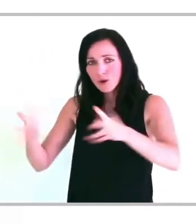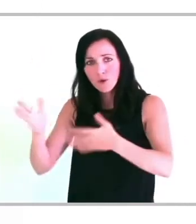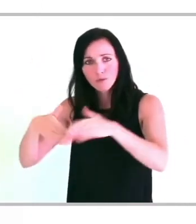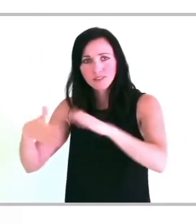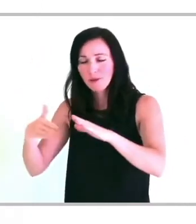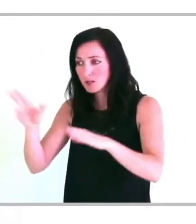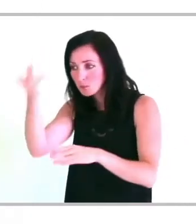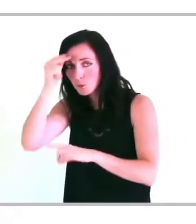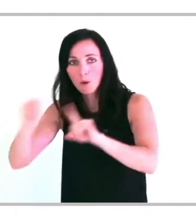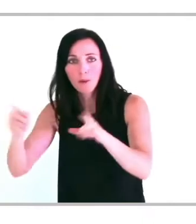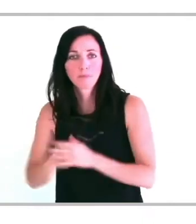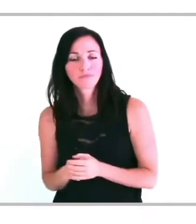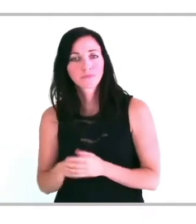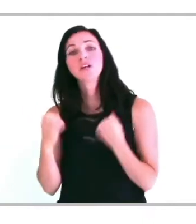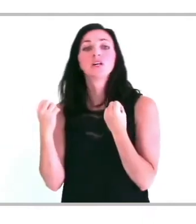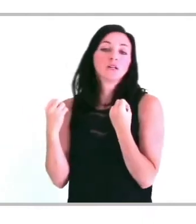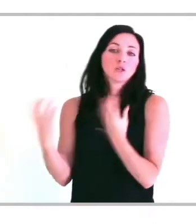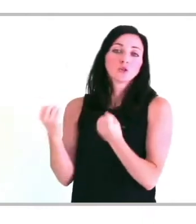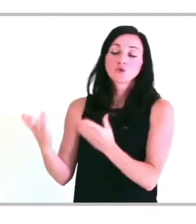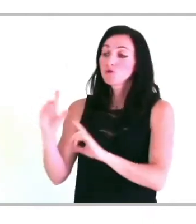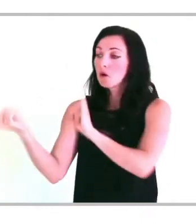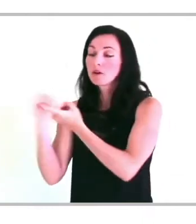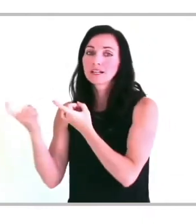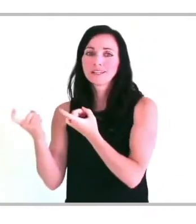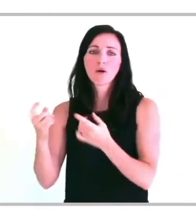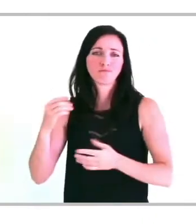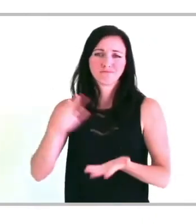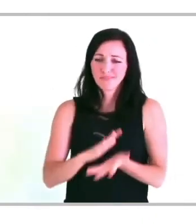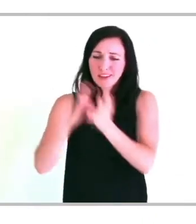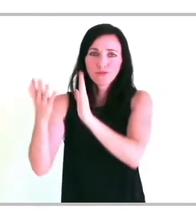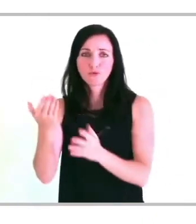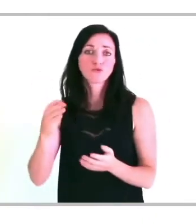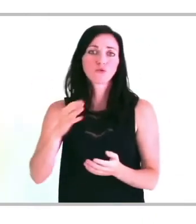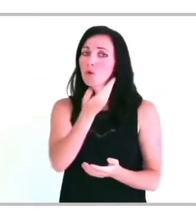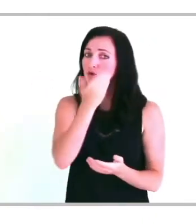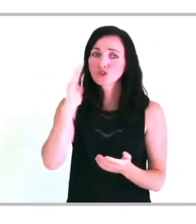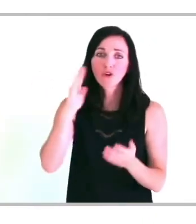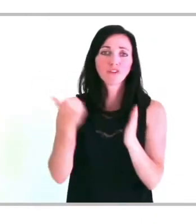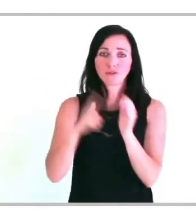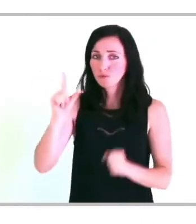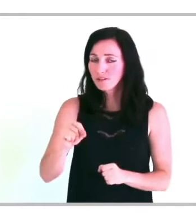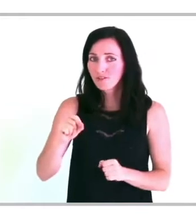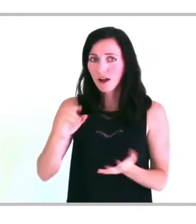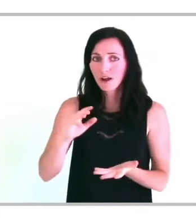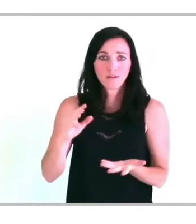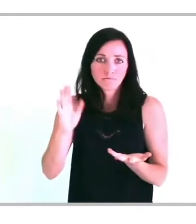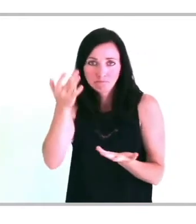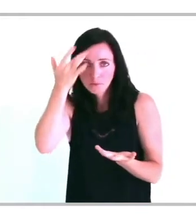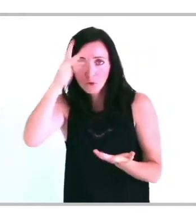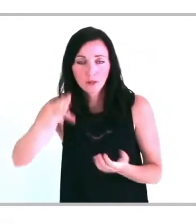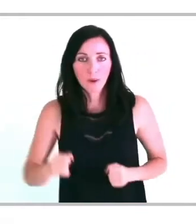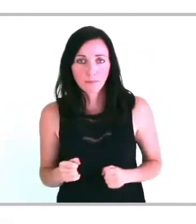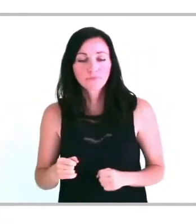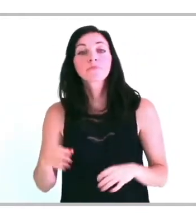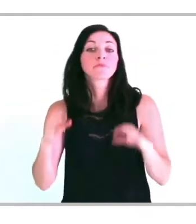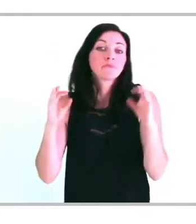savent qu'elle existe mais ne comprennent pas forcément comment elle fonctionne. Dans certains cas, le client ne sera pas à jour des évolutions de janvier